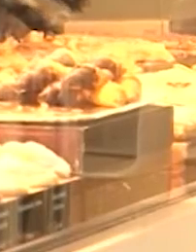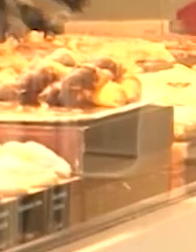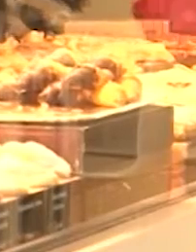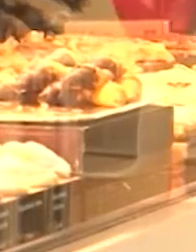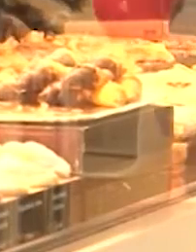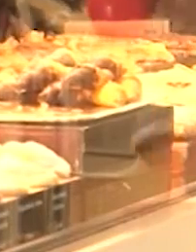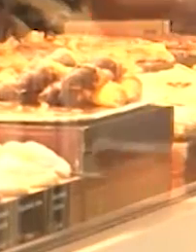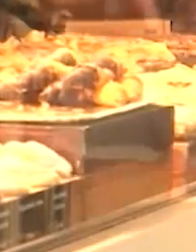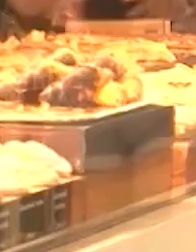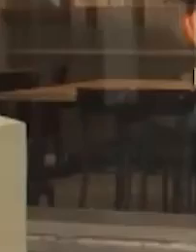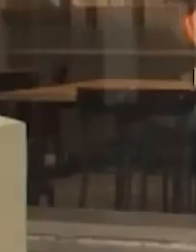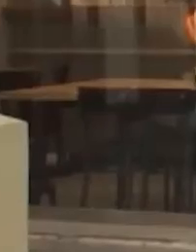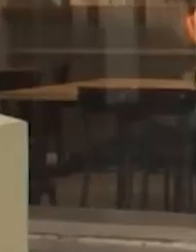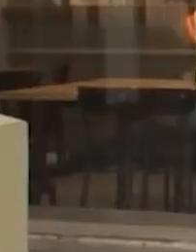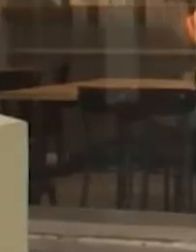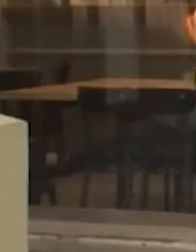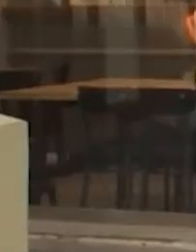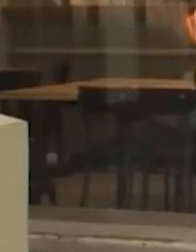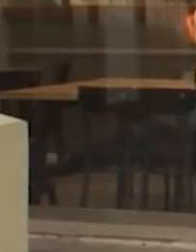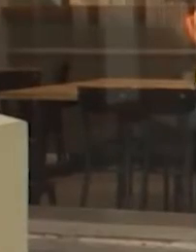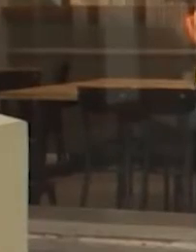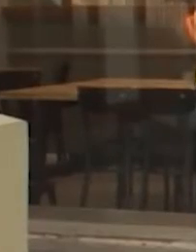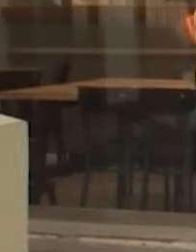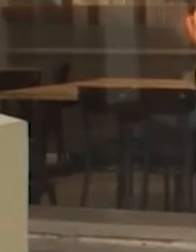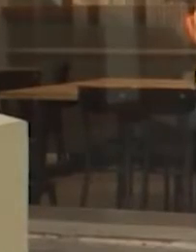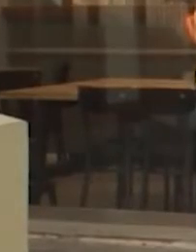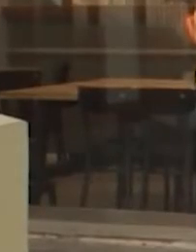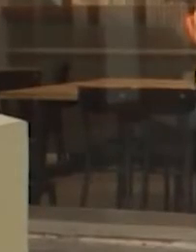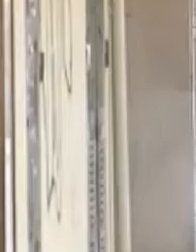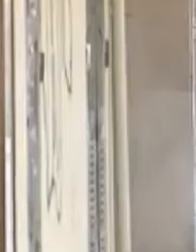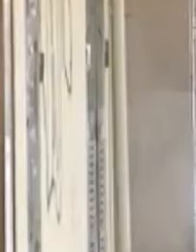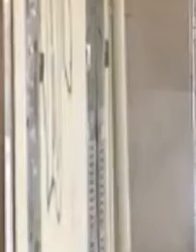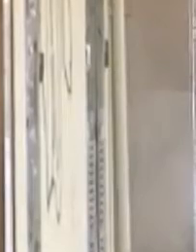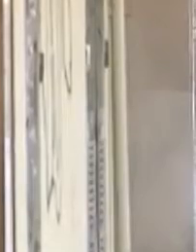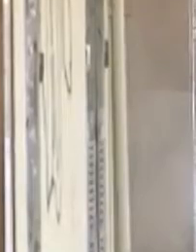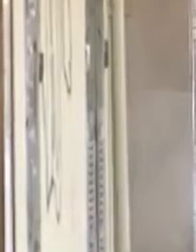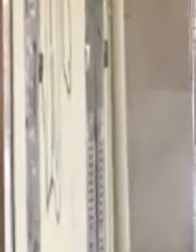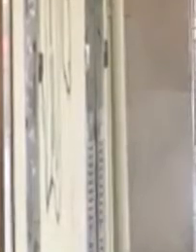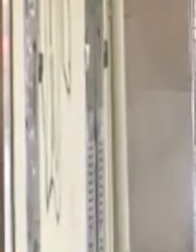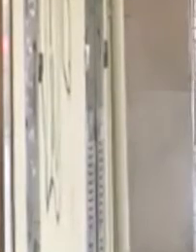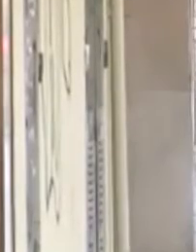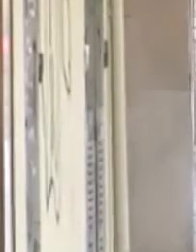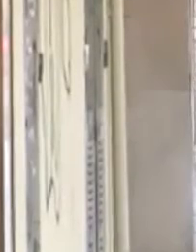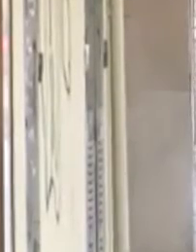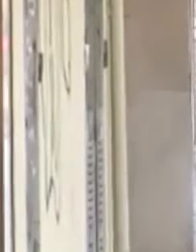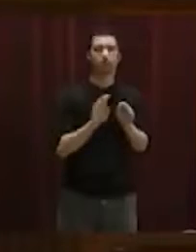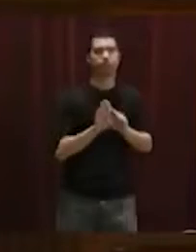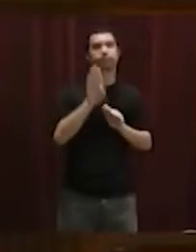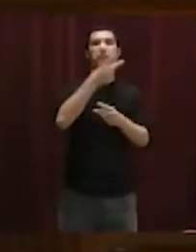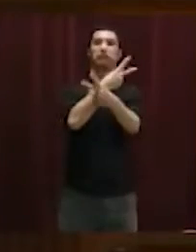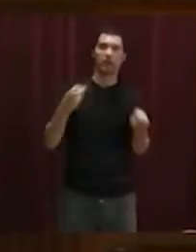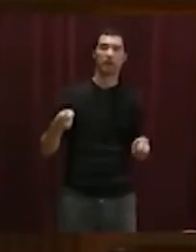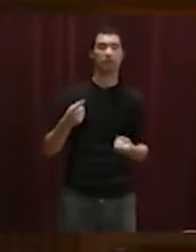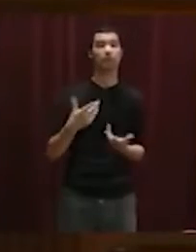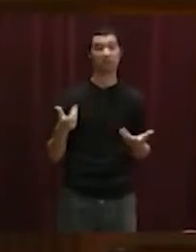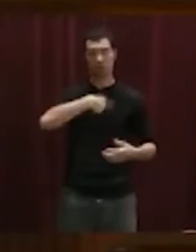necessària ja que molts d'escontagi registrat en el nostre arxipèl·leg es donen en aquestes reunions familiars i d'amics. Necessitam que en l